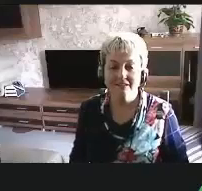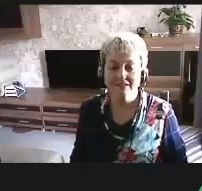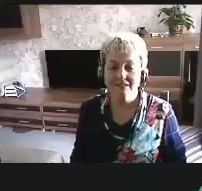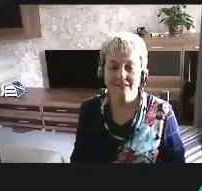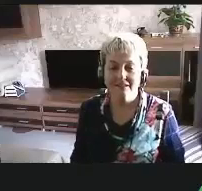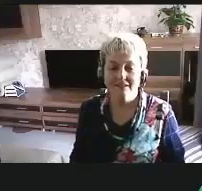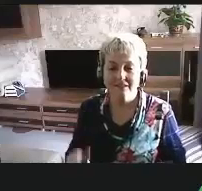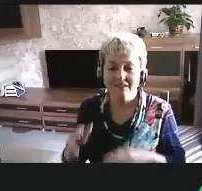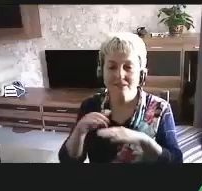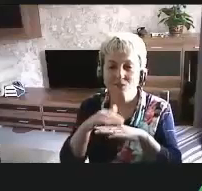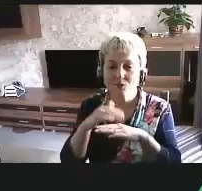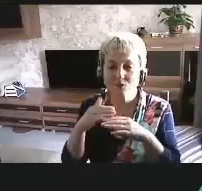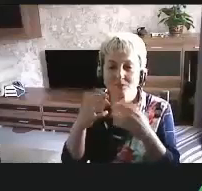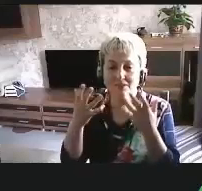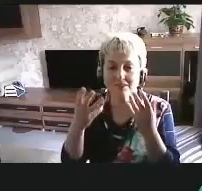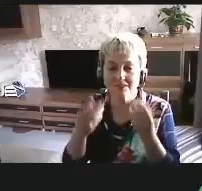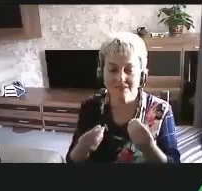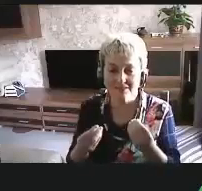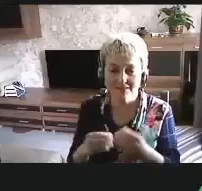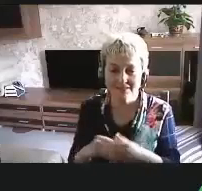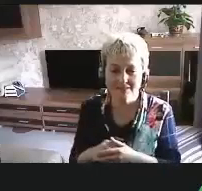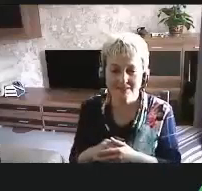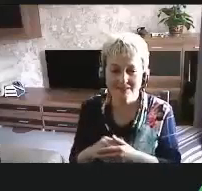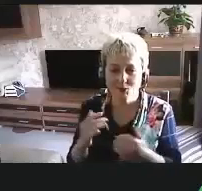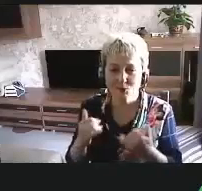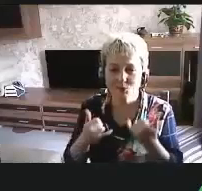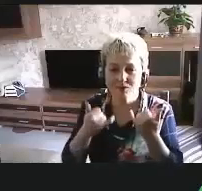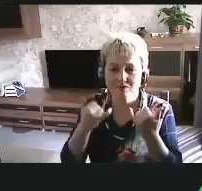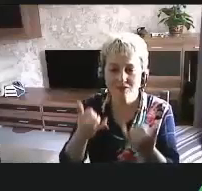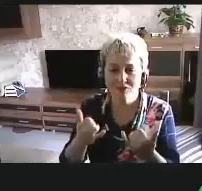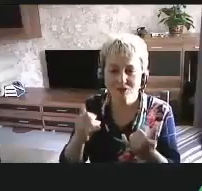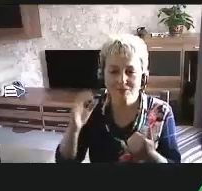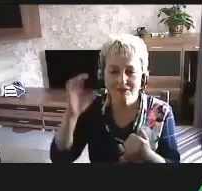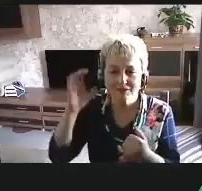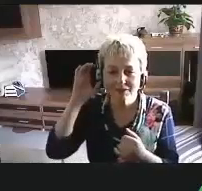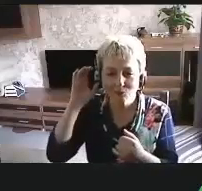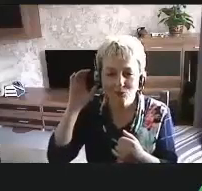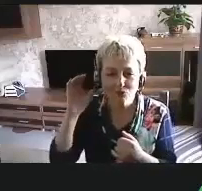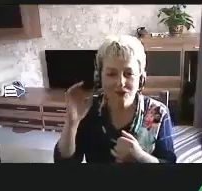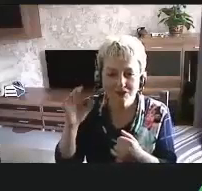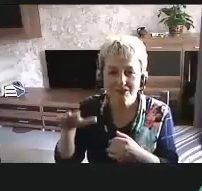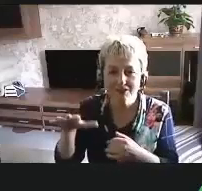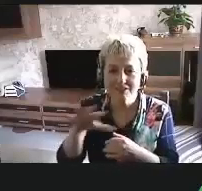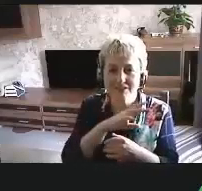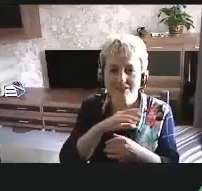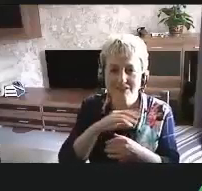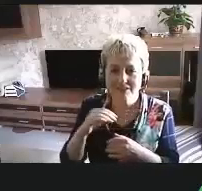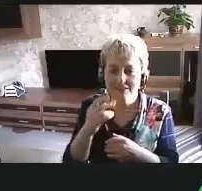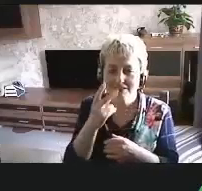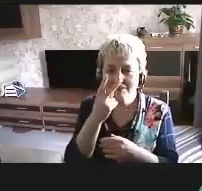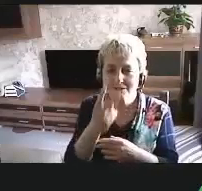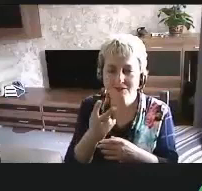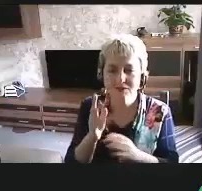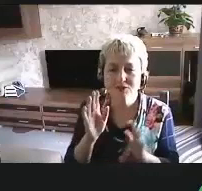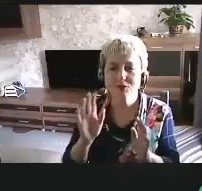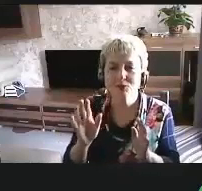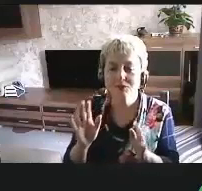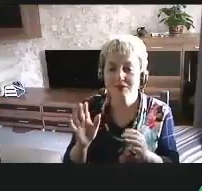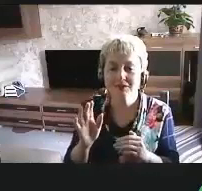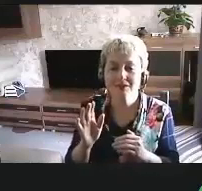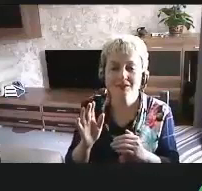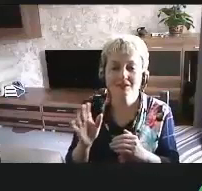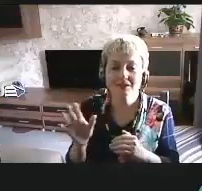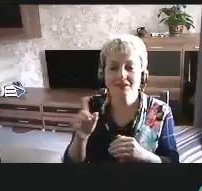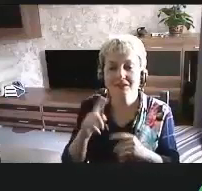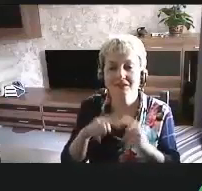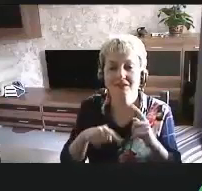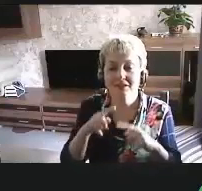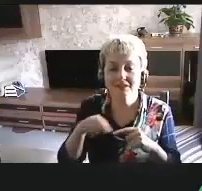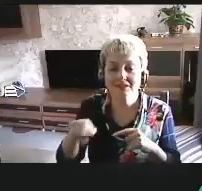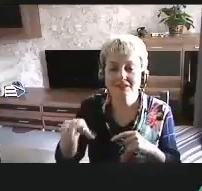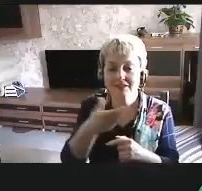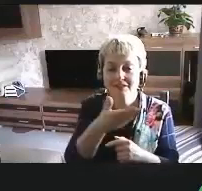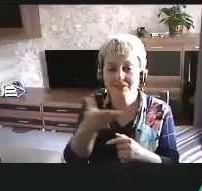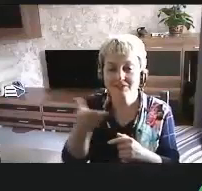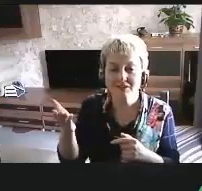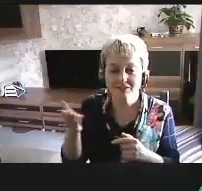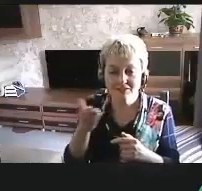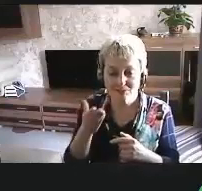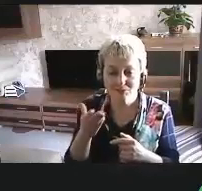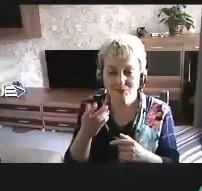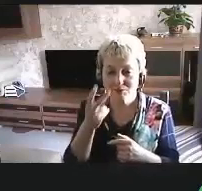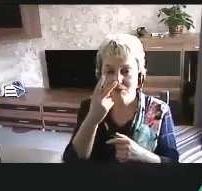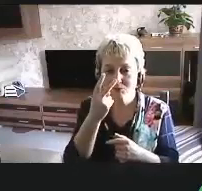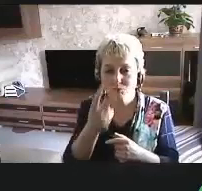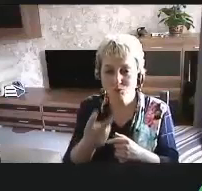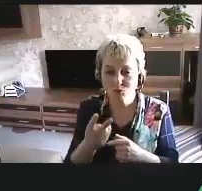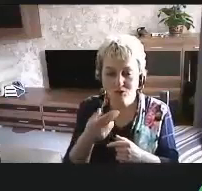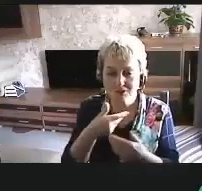Добрый день, уважаемые слушатели и не только слушатели, некоторые из вас, наверное,